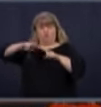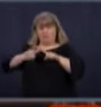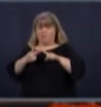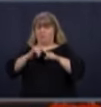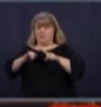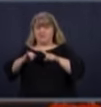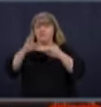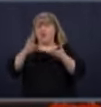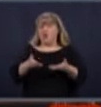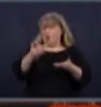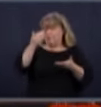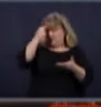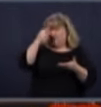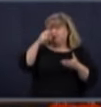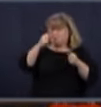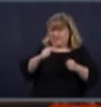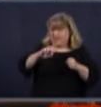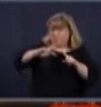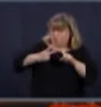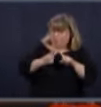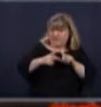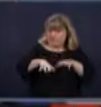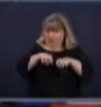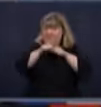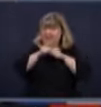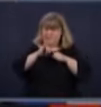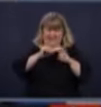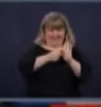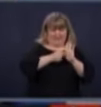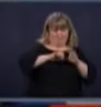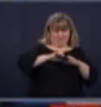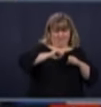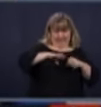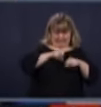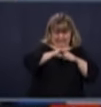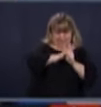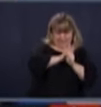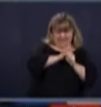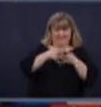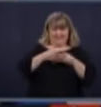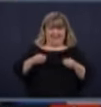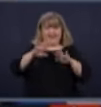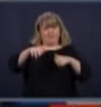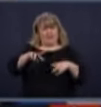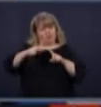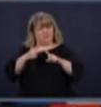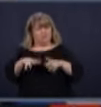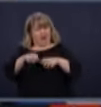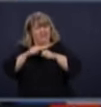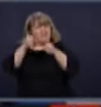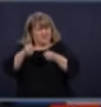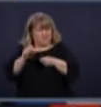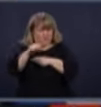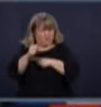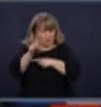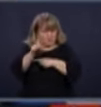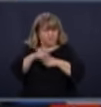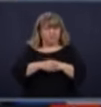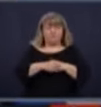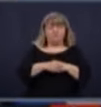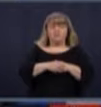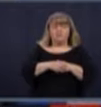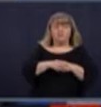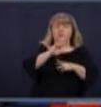le virus une fois qu'on est gué? Vos questions sont bonnes, puis elles fluctuent, la réponse en lien avec les études qui se font.